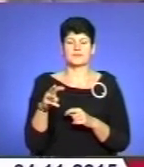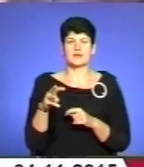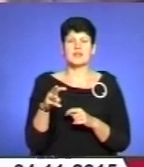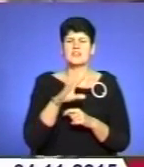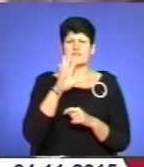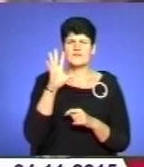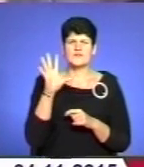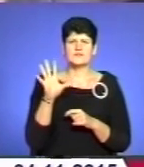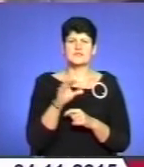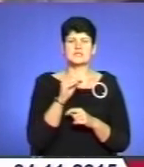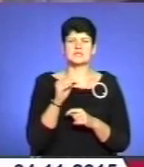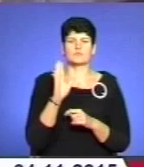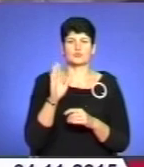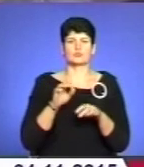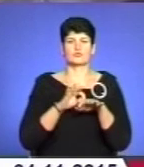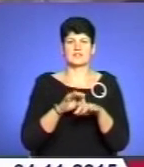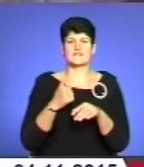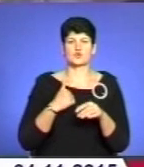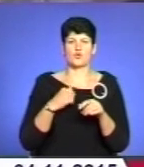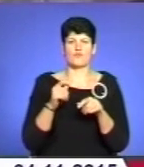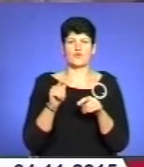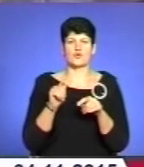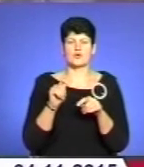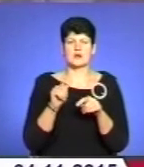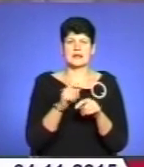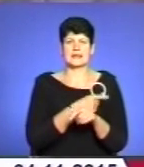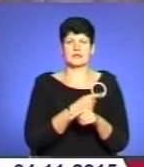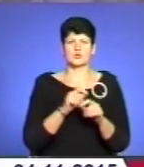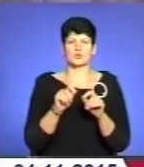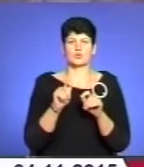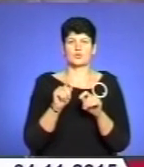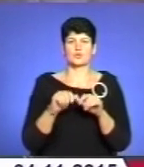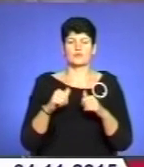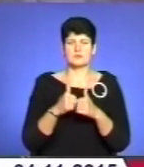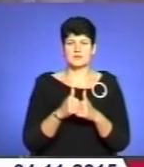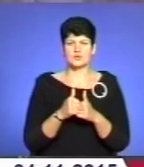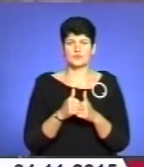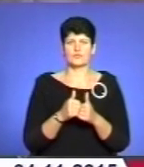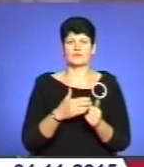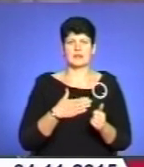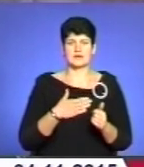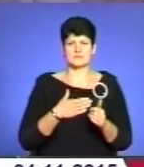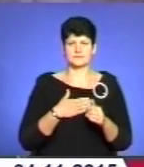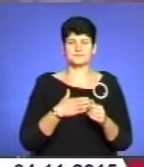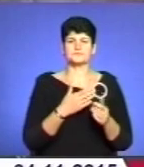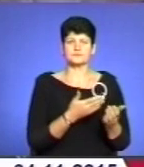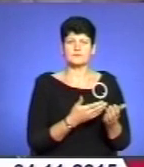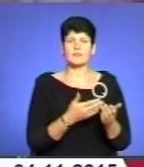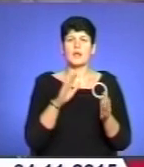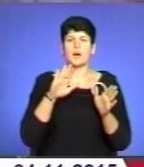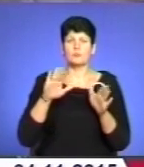кандидати будуть проходити військово-лікарську комісію в секторі охорони здоров'я нашому. Потім з ними